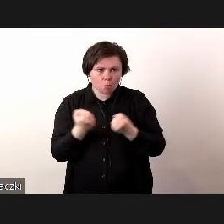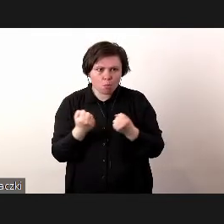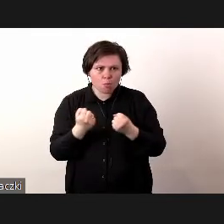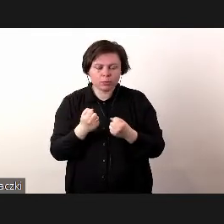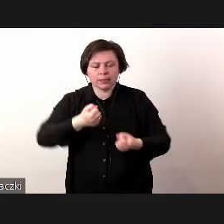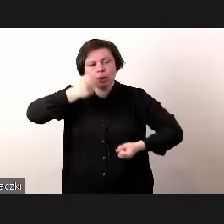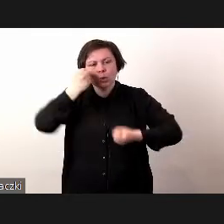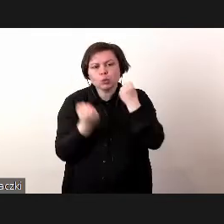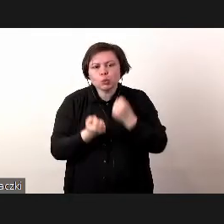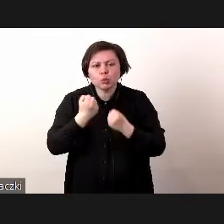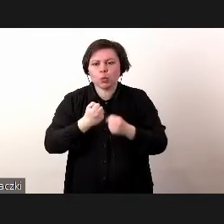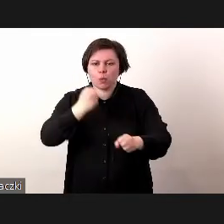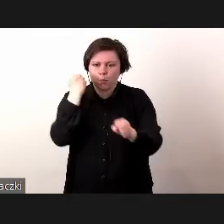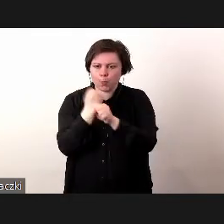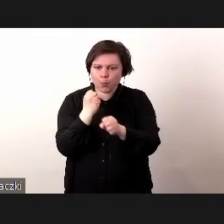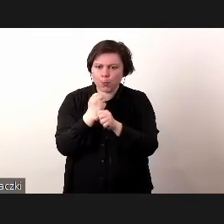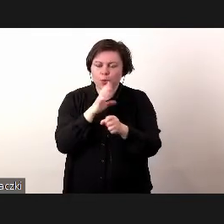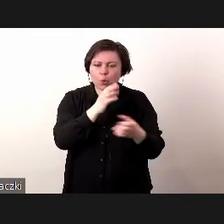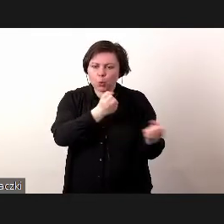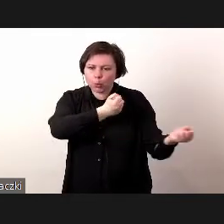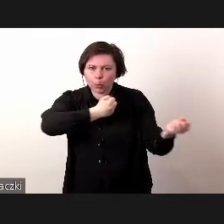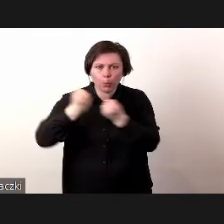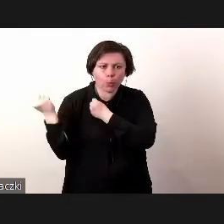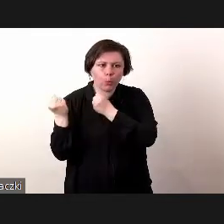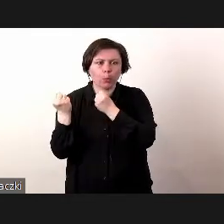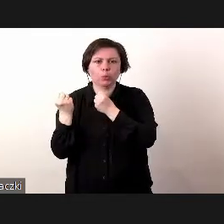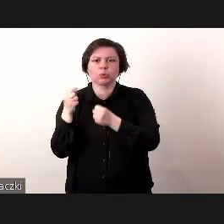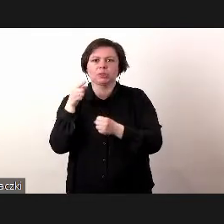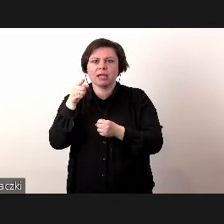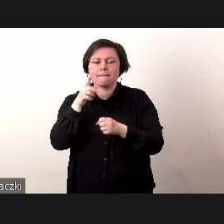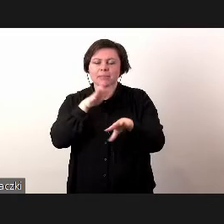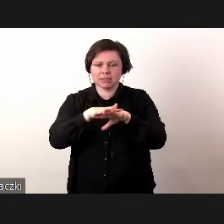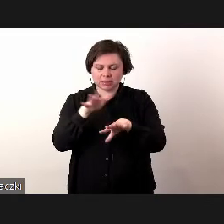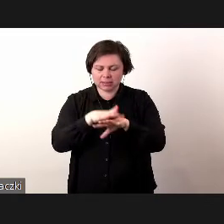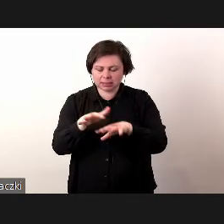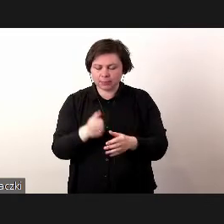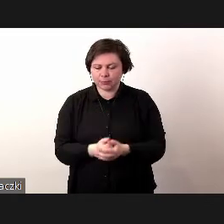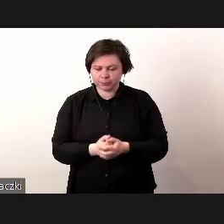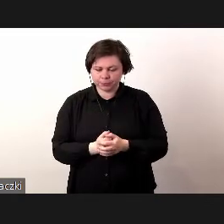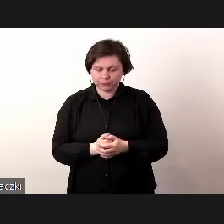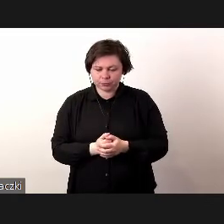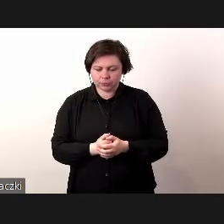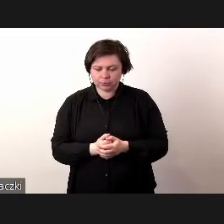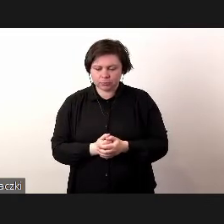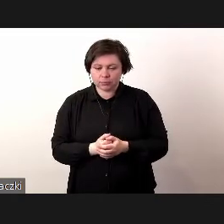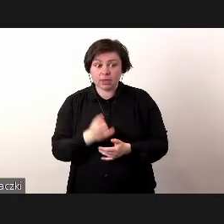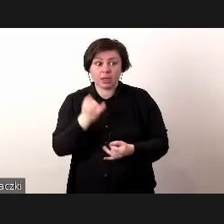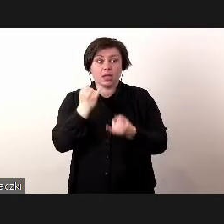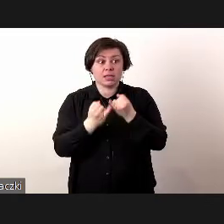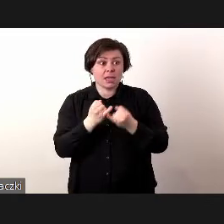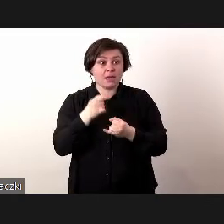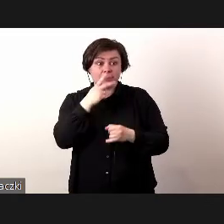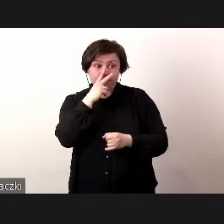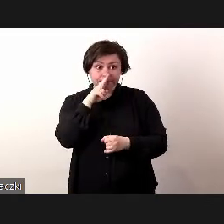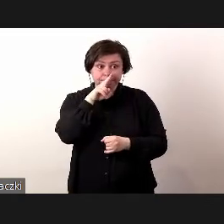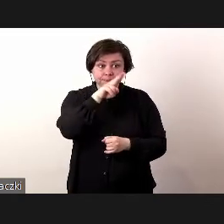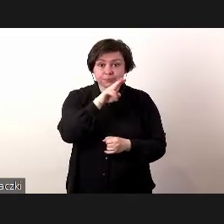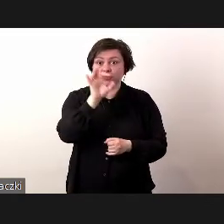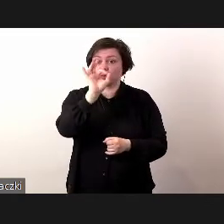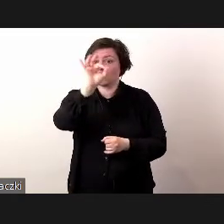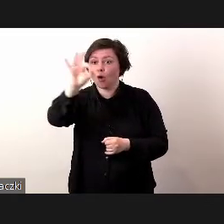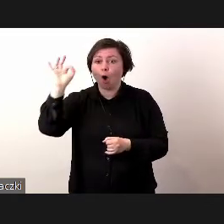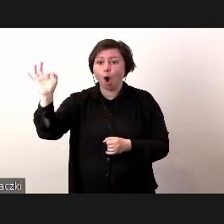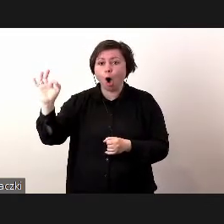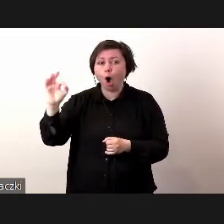komplikuje pracę i utrzymanie tak naprawdę takiego systemu. Jeżeli teraz popatrzymy z Państwa